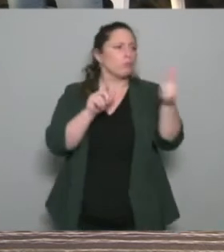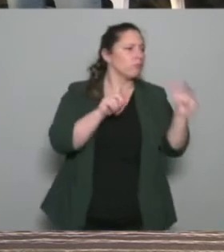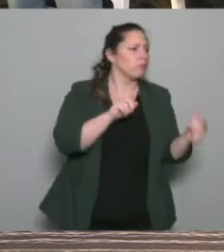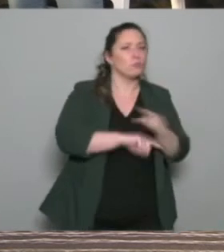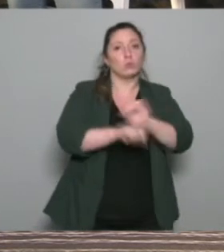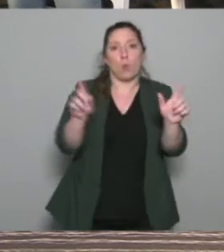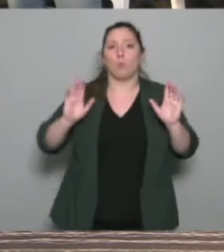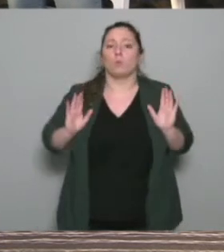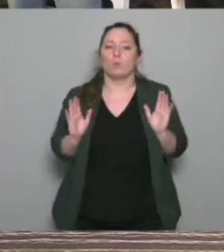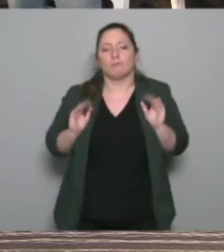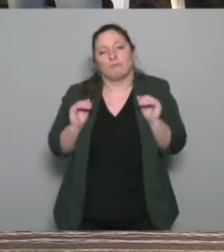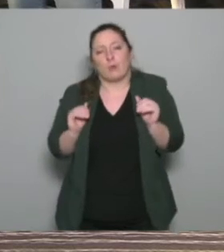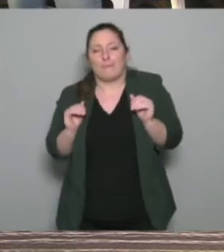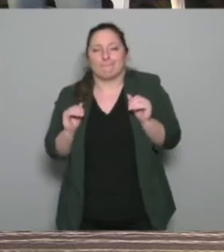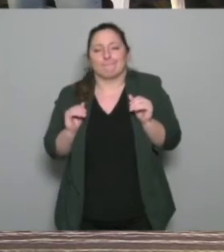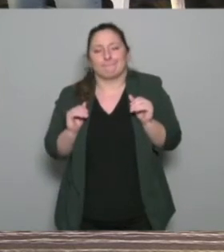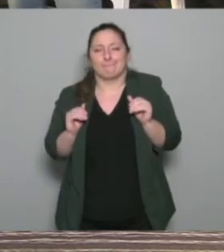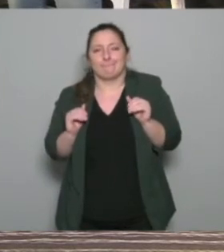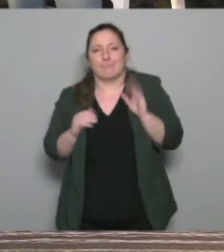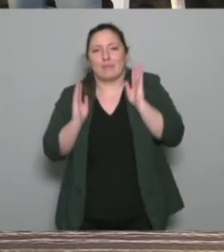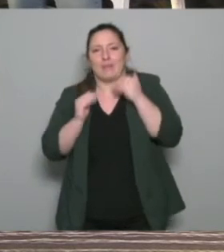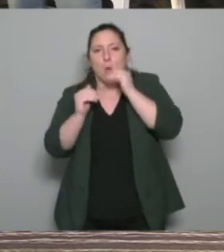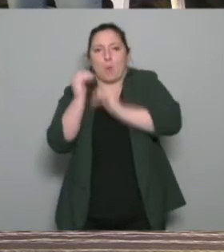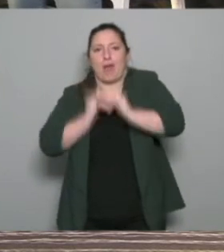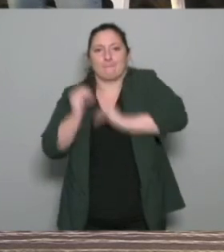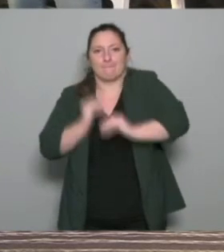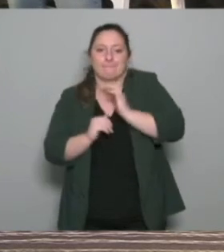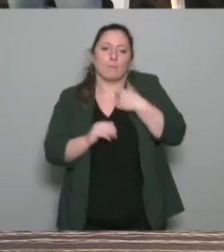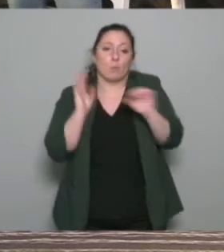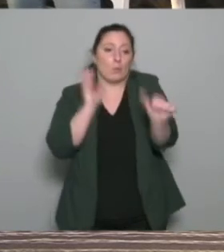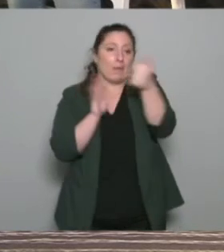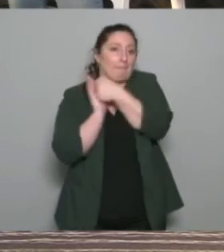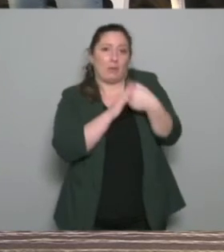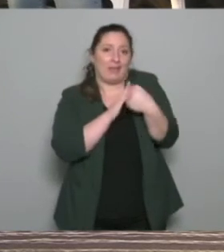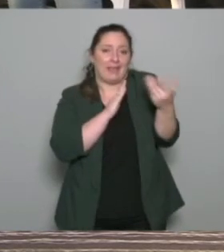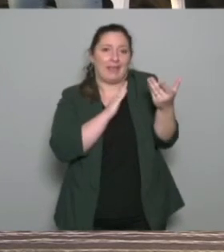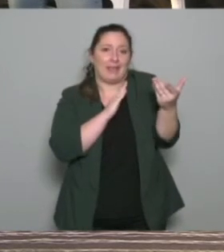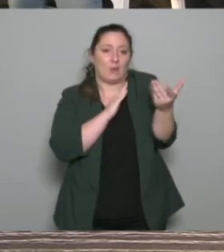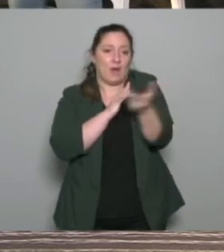mais un peu quand même, puisque je vais donner priorité à l'agente féminine.